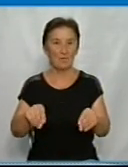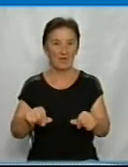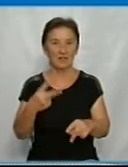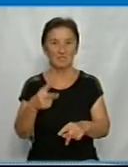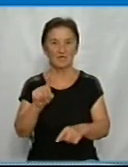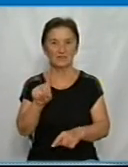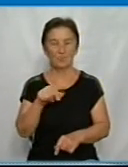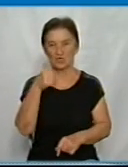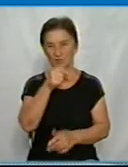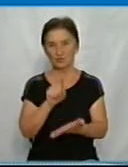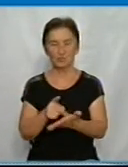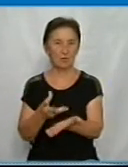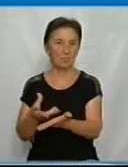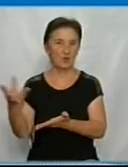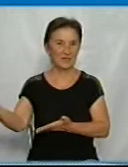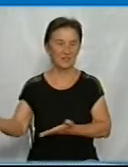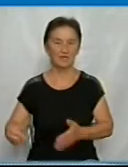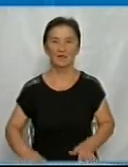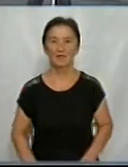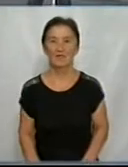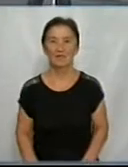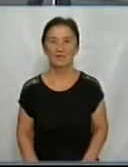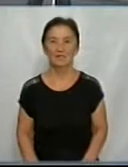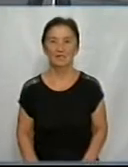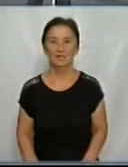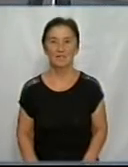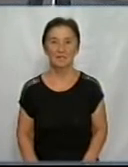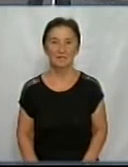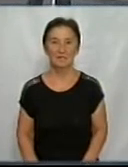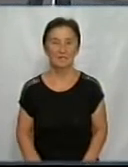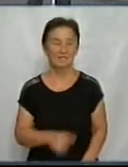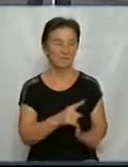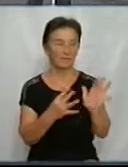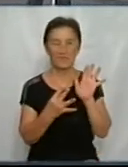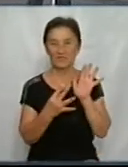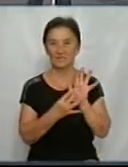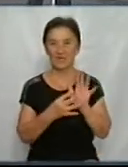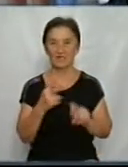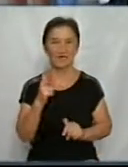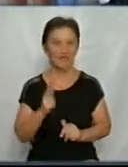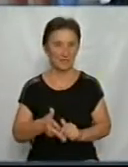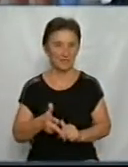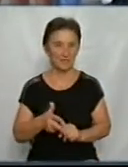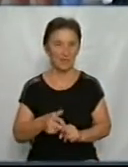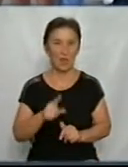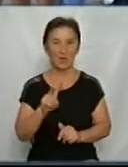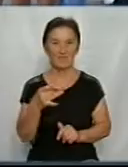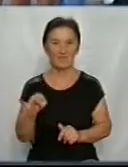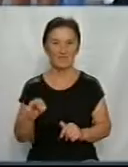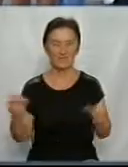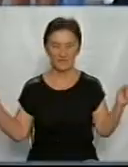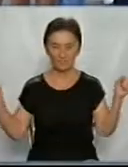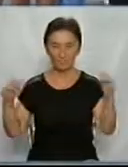вік. Більше розповість Ольга Проценко. 9.30 на площі перед міською радою Кропивницького зібрались